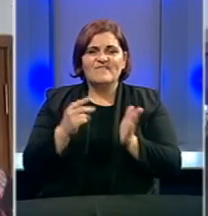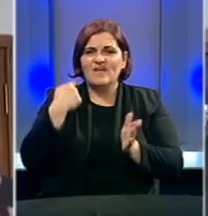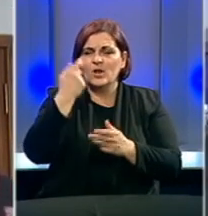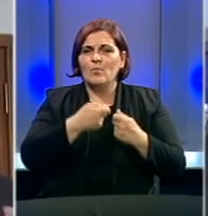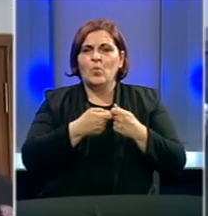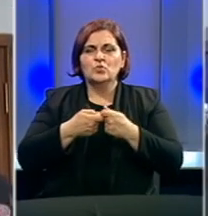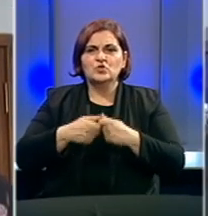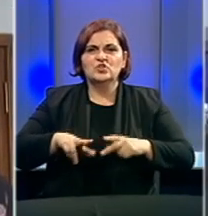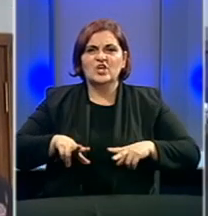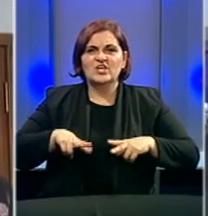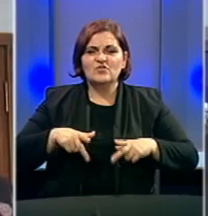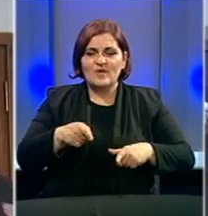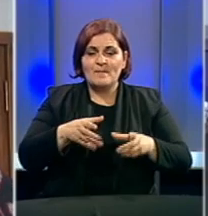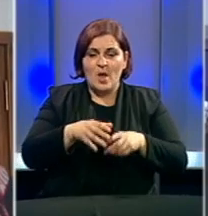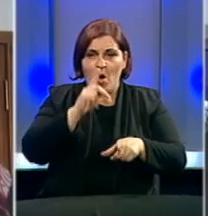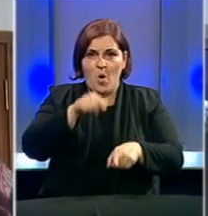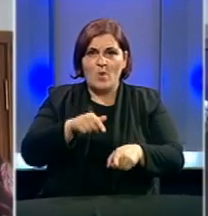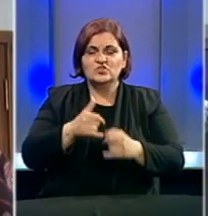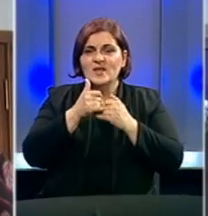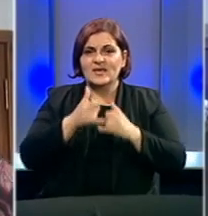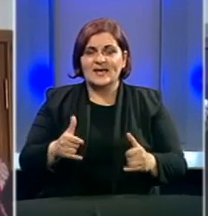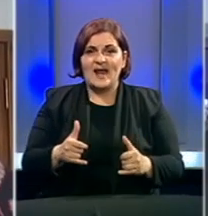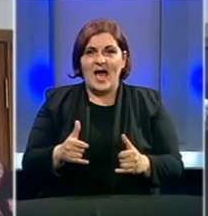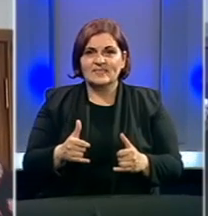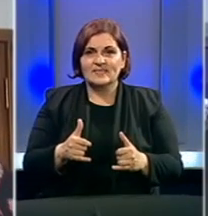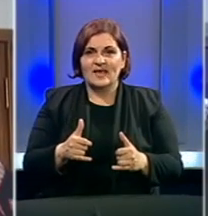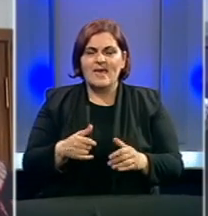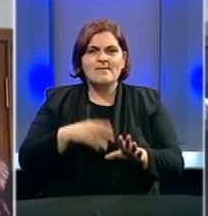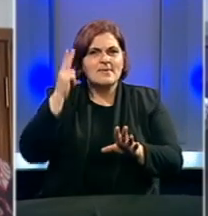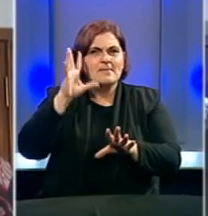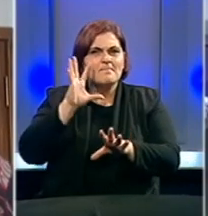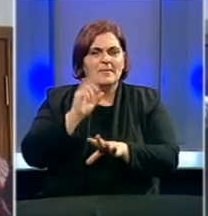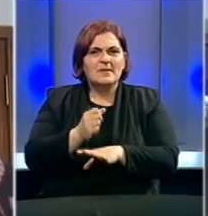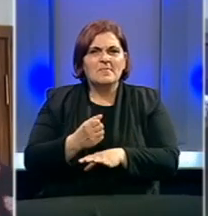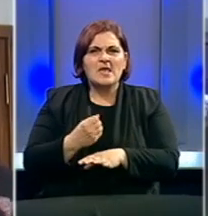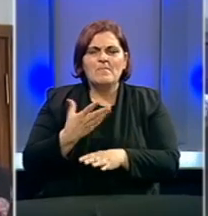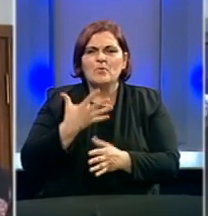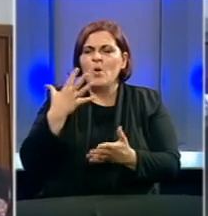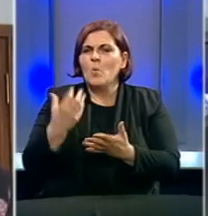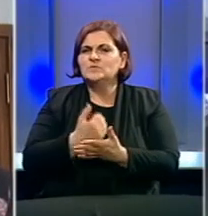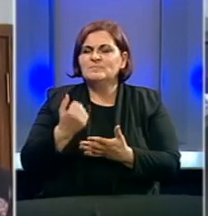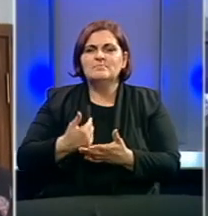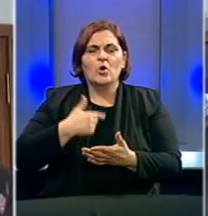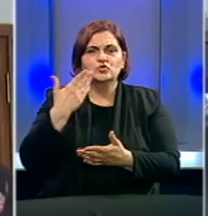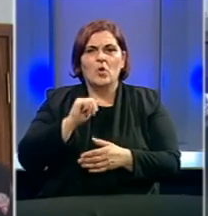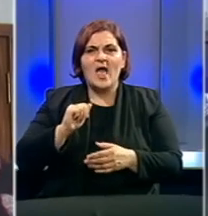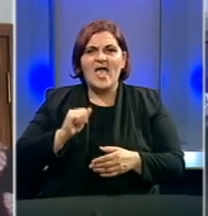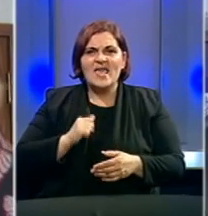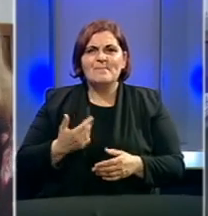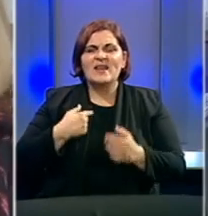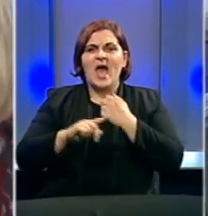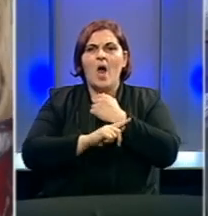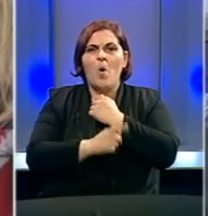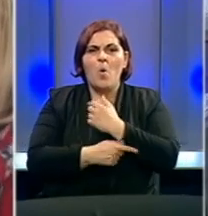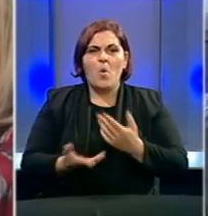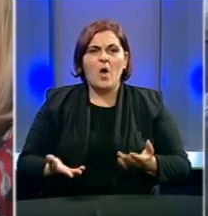društvenom životu, mjesne zajednice, općine i grada i prepoznačili smo po brojnim uspisima koje škola uvijek imala, to je naši učenici